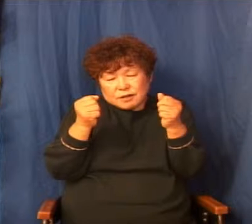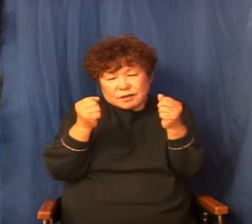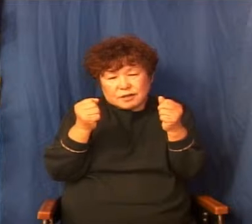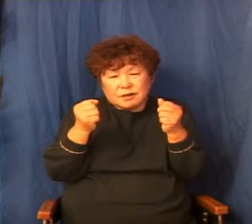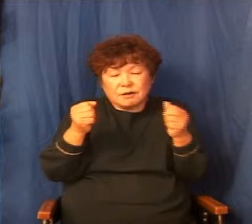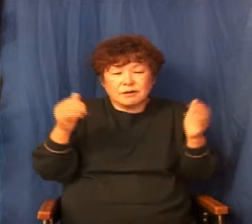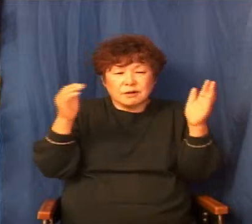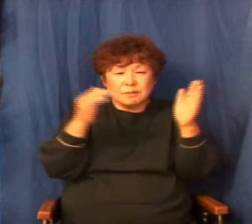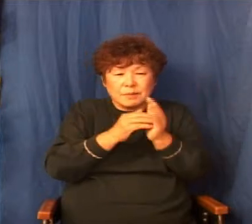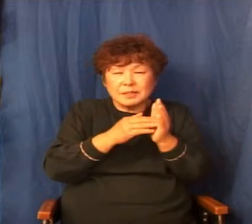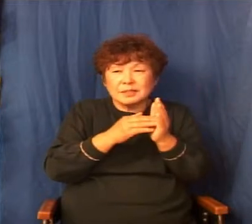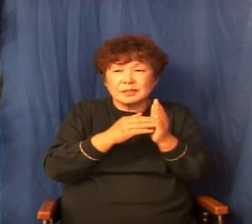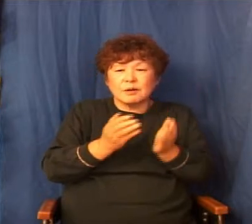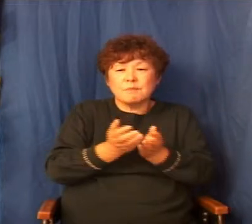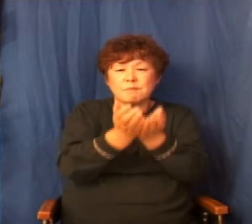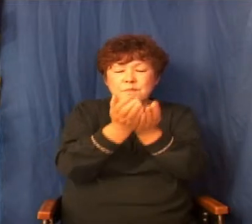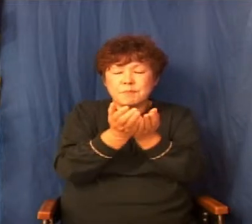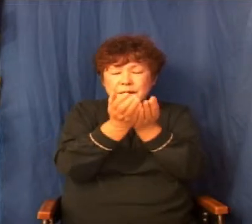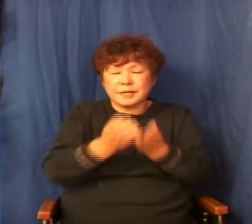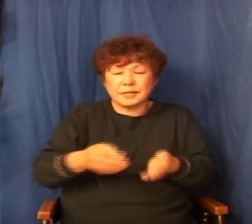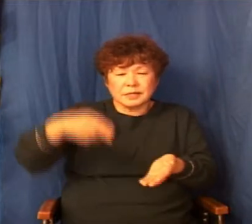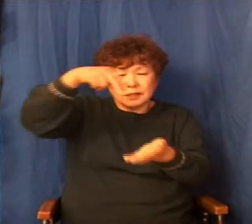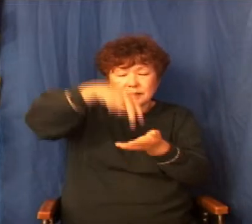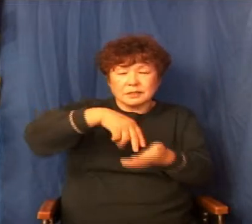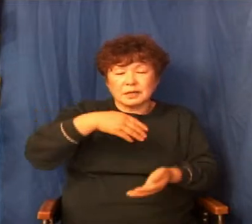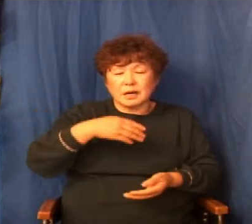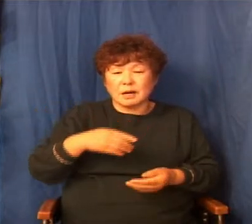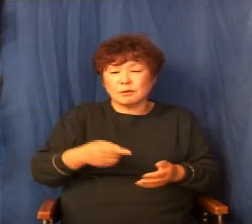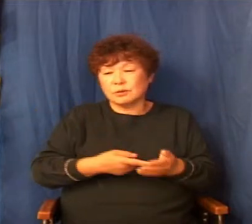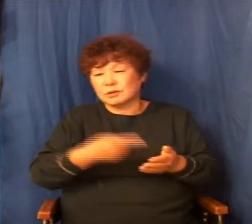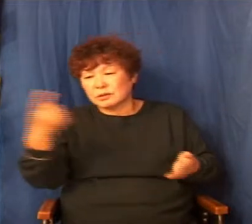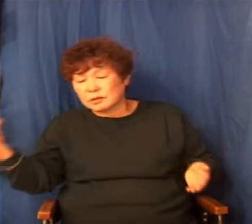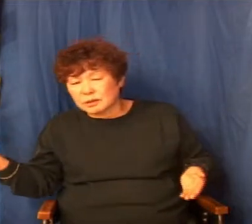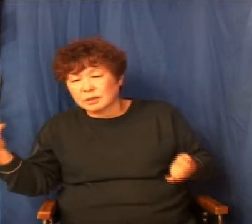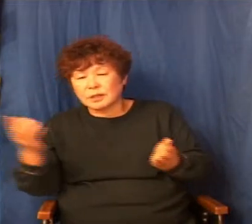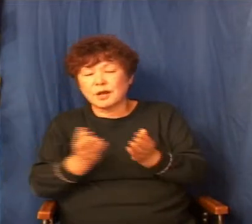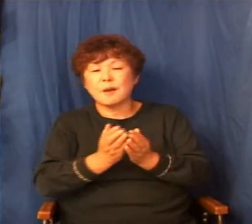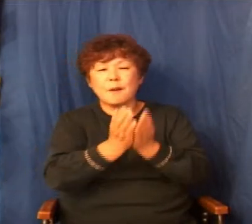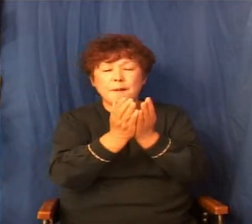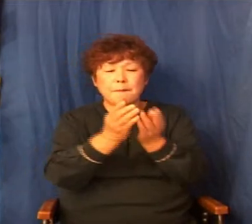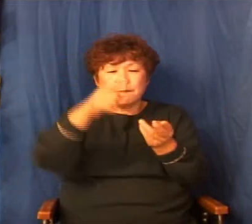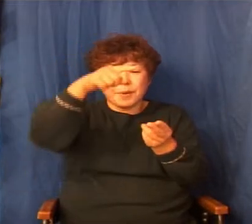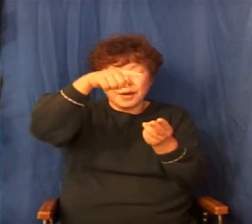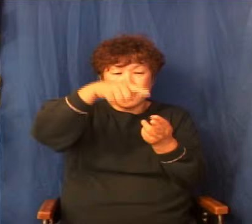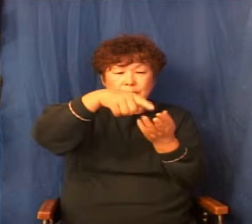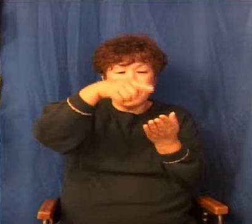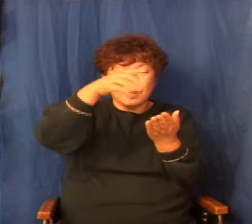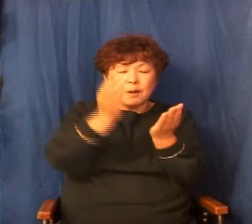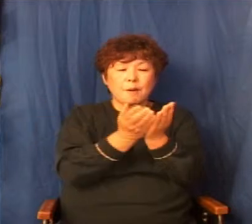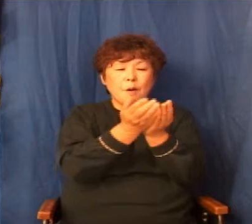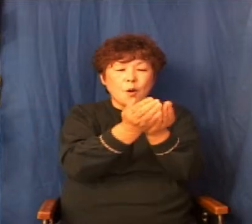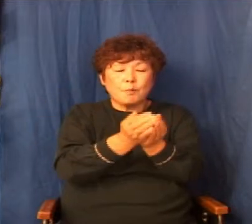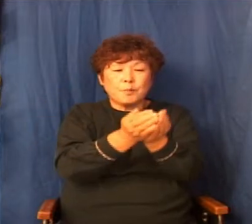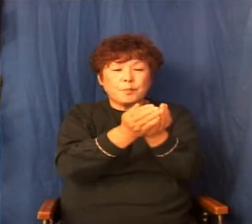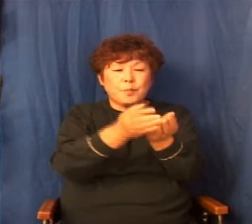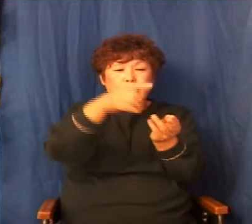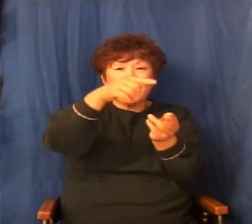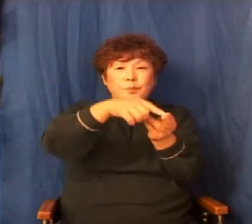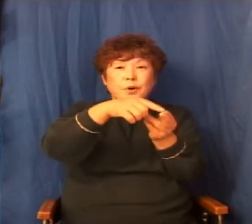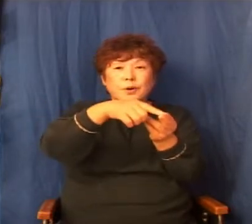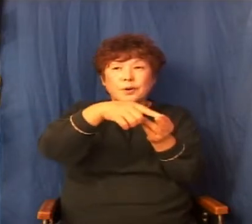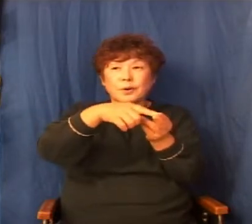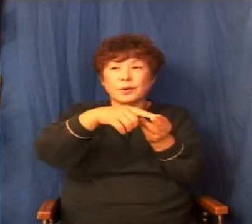배를 타고 떠나니 그 배의 머리 장식은 디오수구로라 배에 타고 있었던 사람은